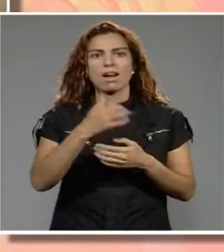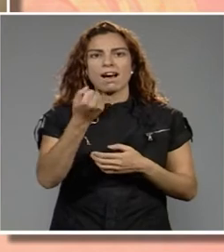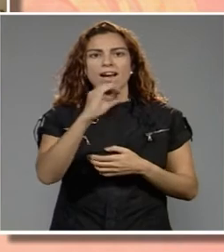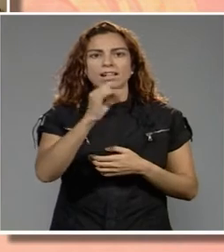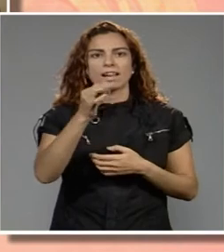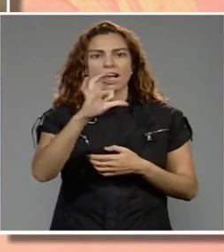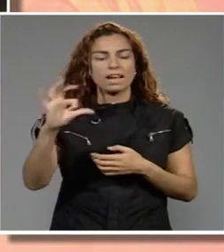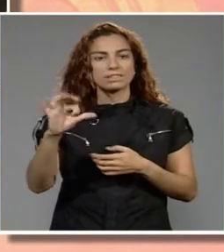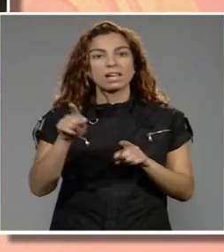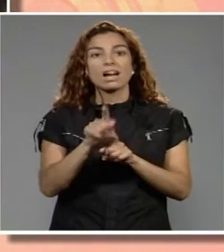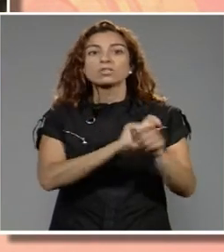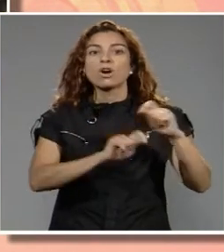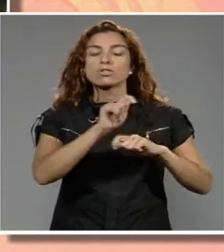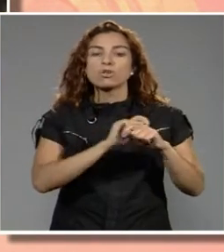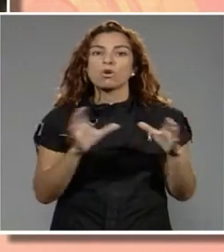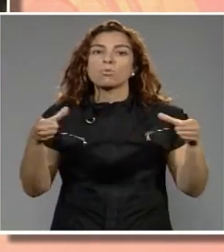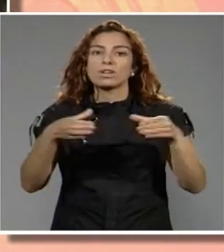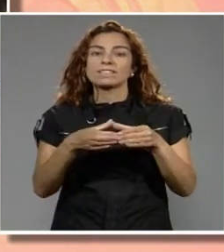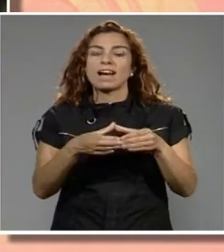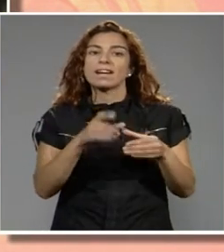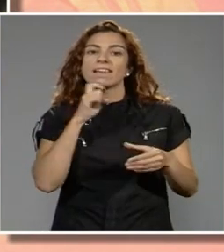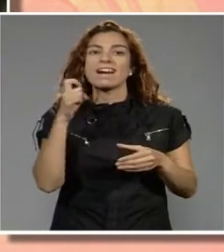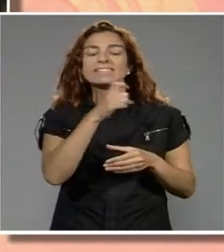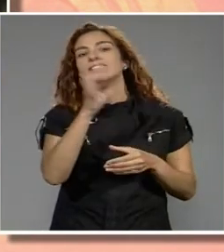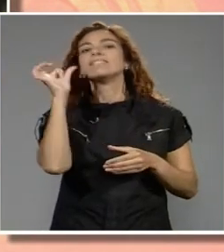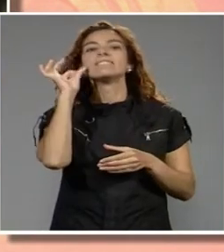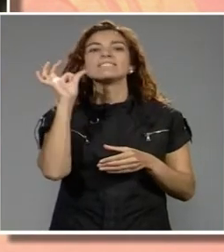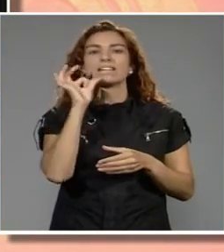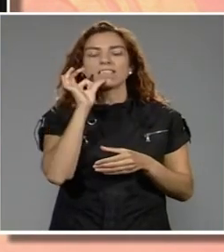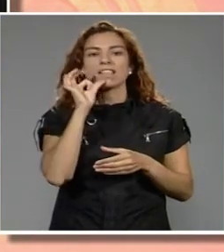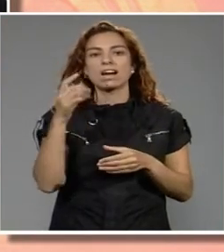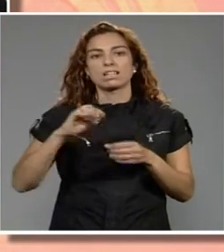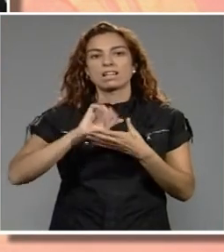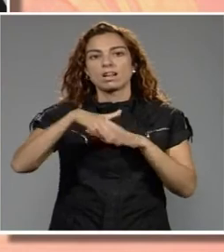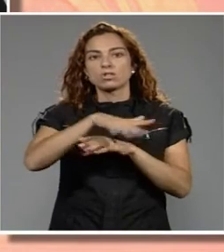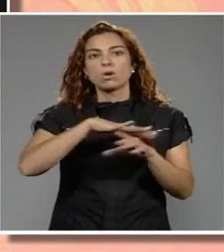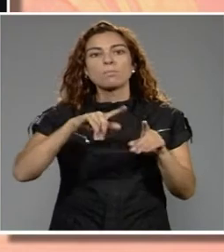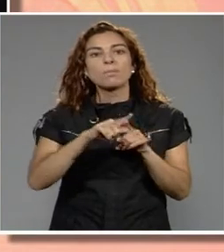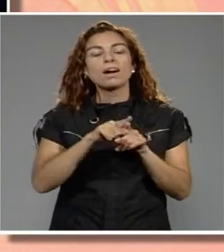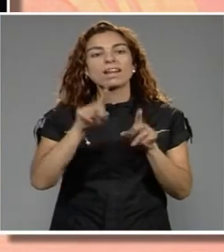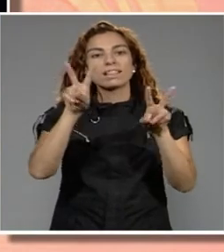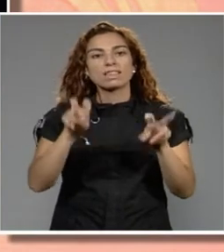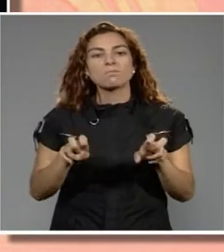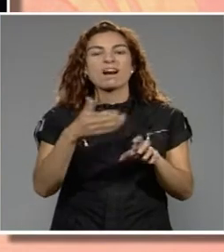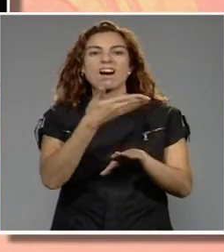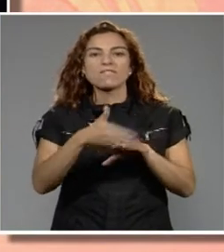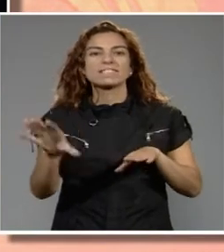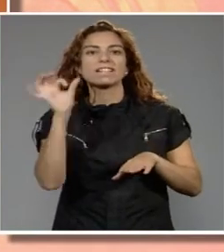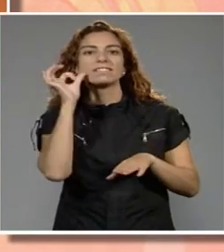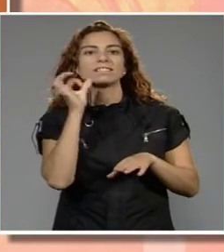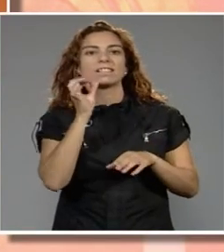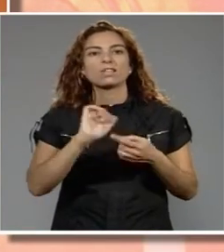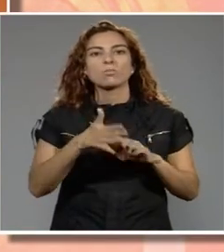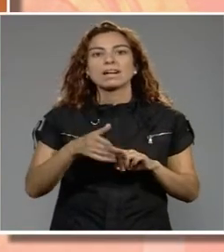amb l'ACAS, l'Associació Comunitària Anticida de la Garrotxa, que permet articular de forma conjunta el programa d'atenció i prevenció de la sida a la comarca.